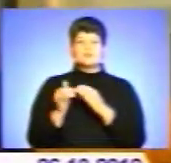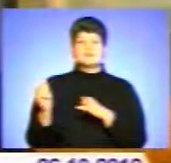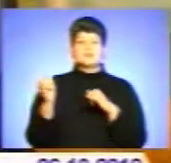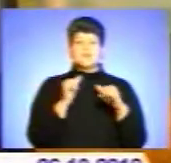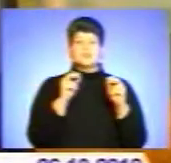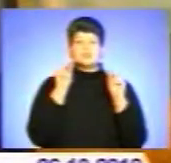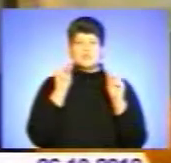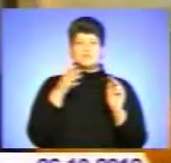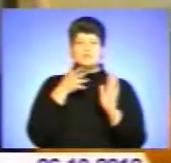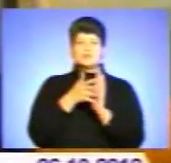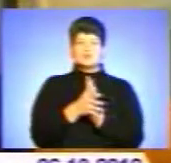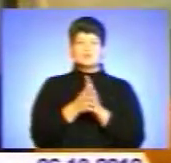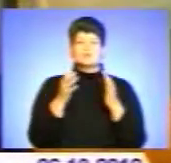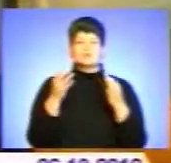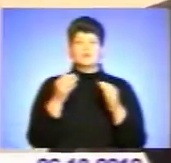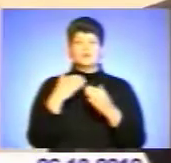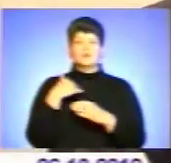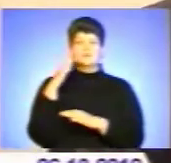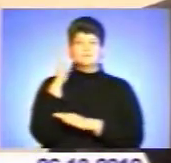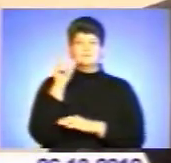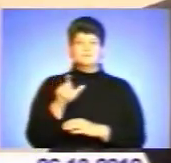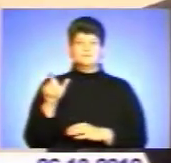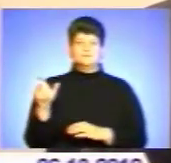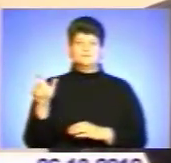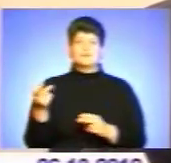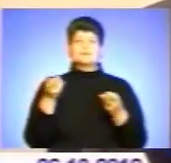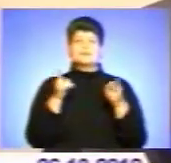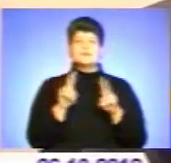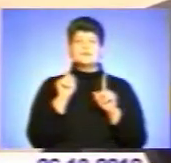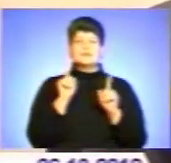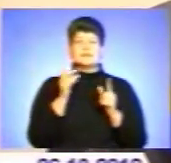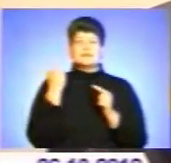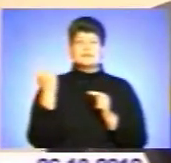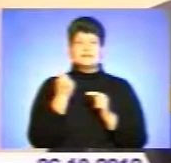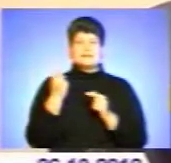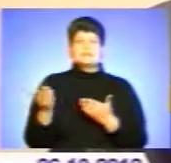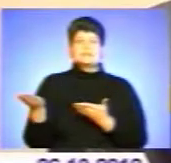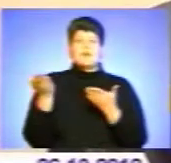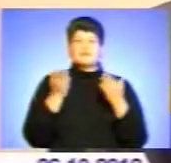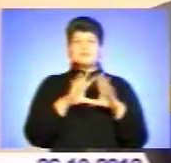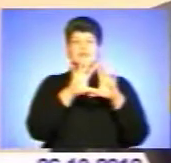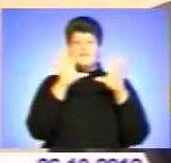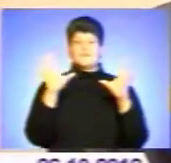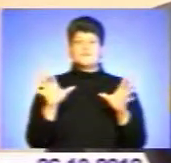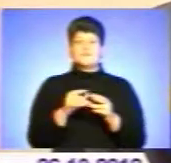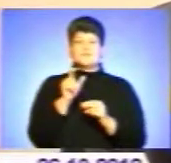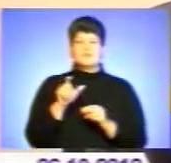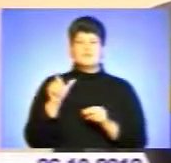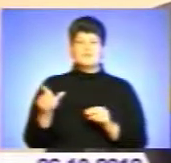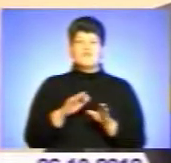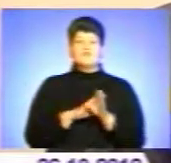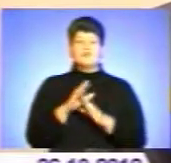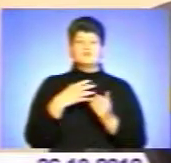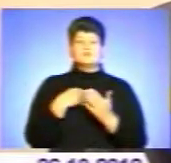чесність і прозорість волевиявлення народу. Залишається тільки єдине запросити всіх громадян виконувати свій